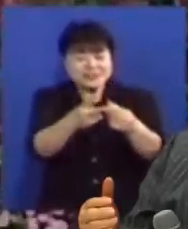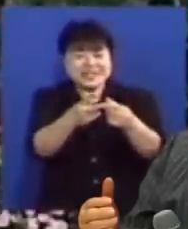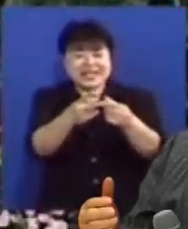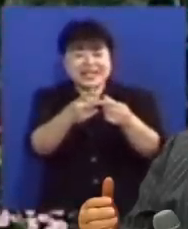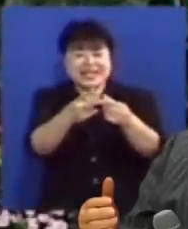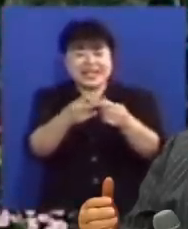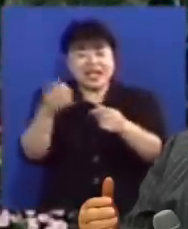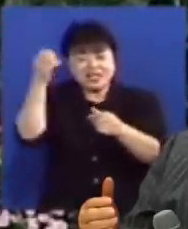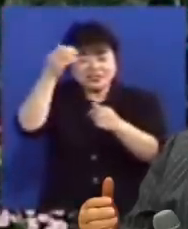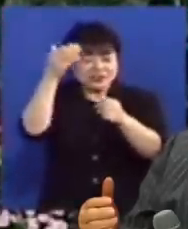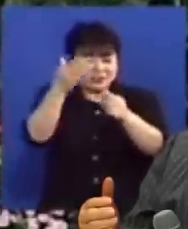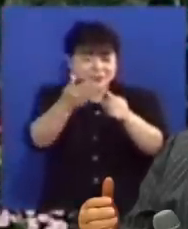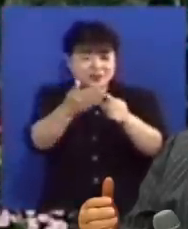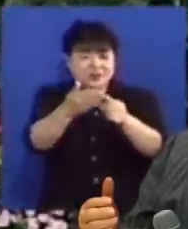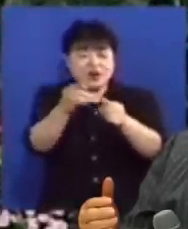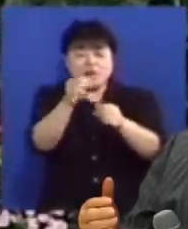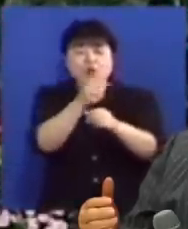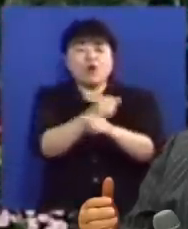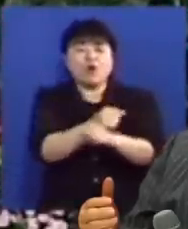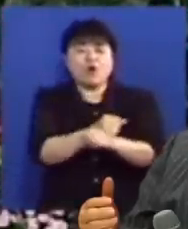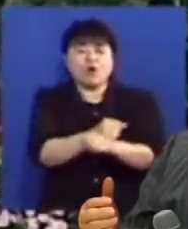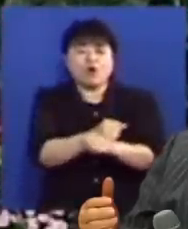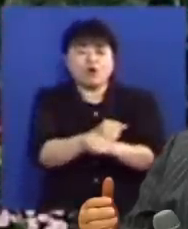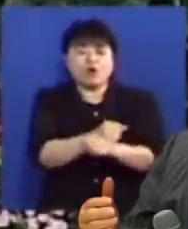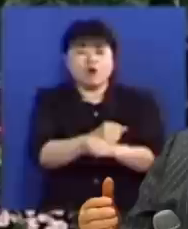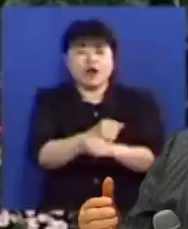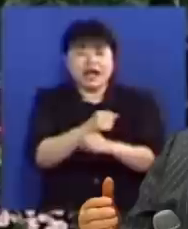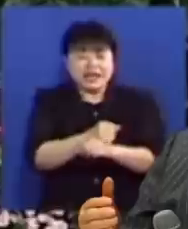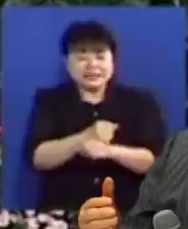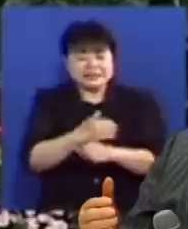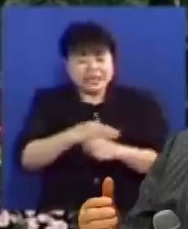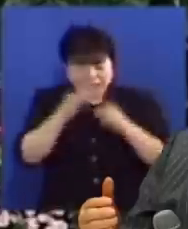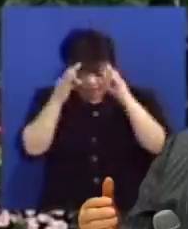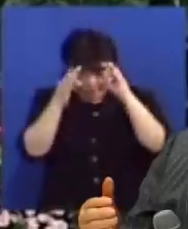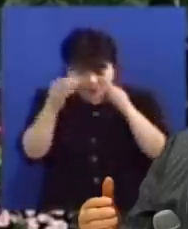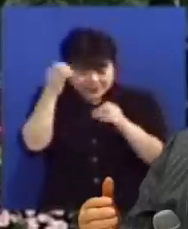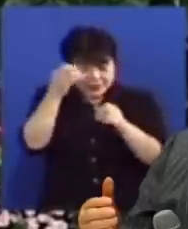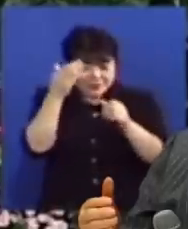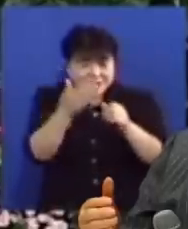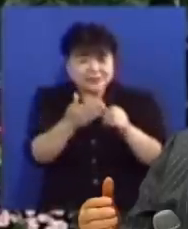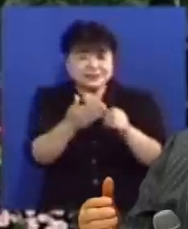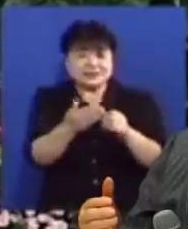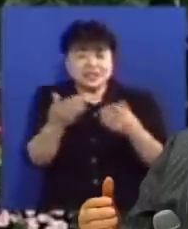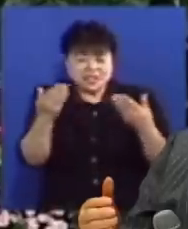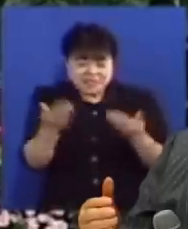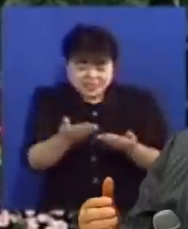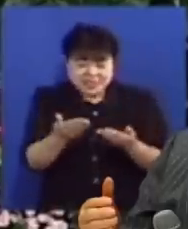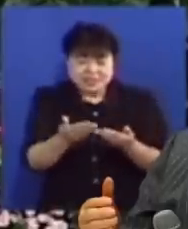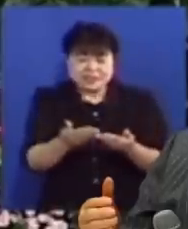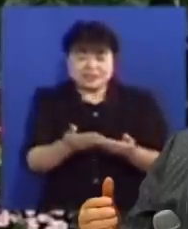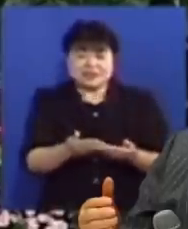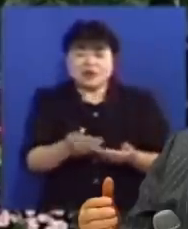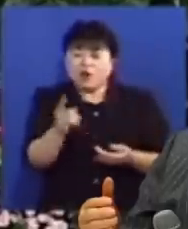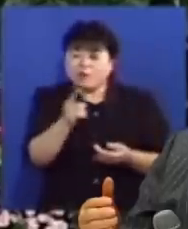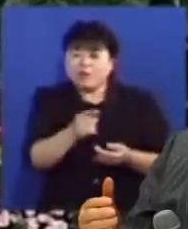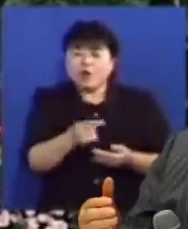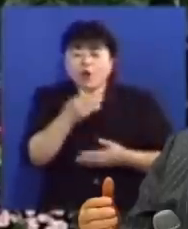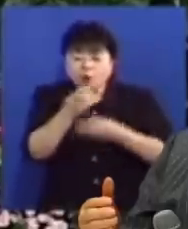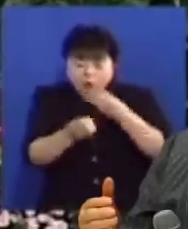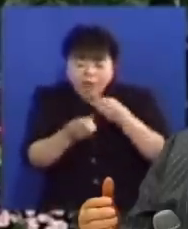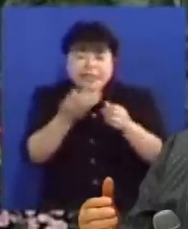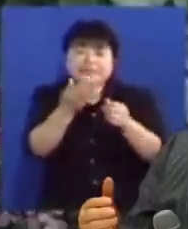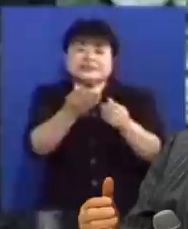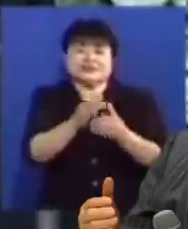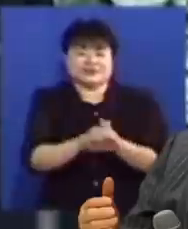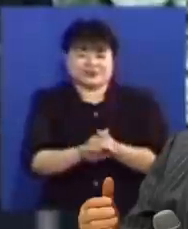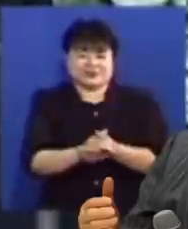성령님이 무엇을 즉시적으로 하시는지 알아봐야 되는 것입니다 성령이 하시는 가장 주된 일은 회개시키는 일인